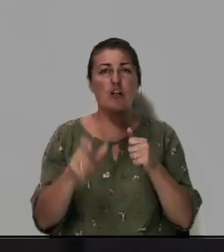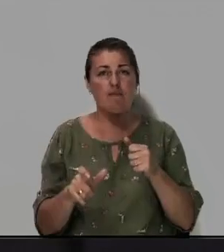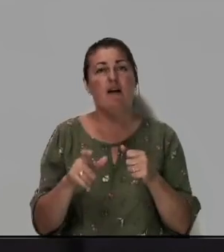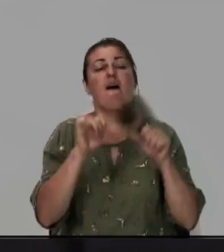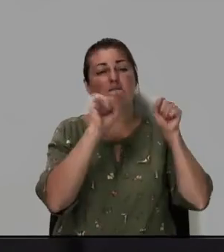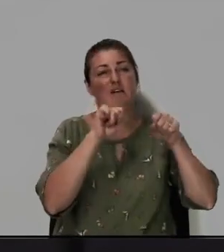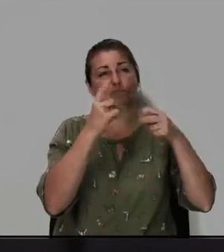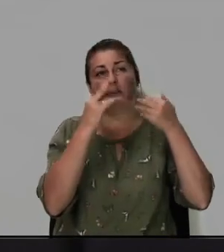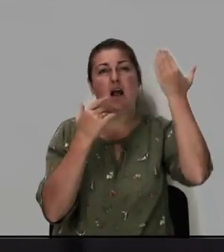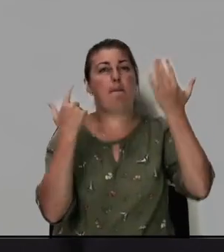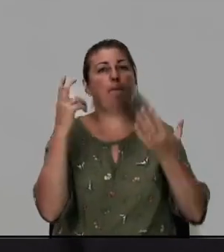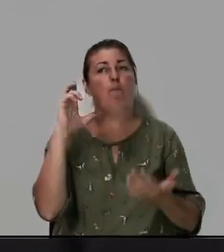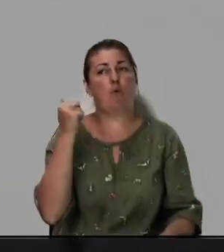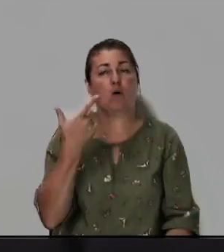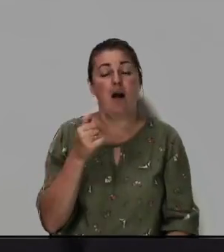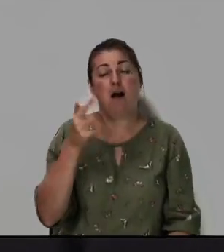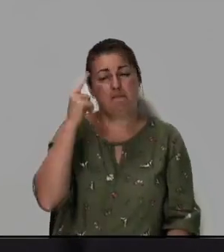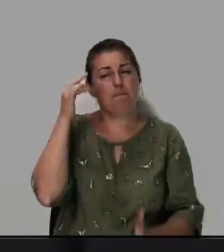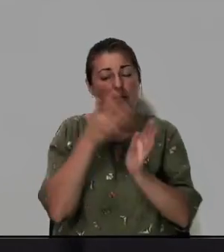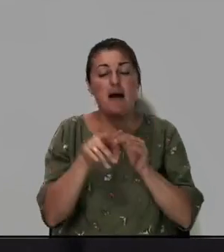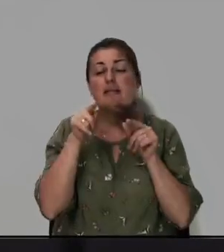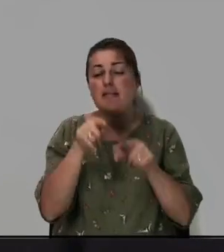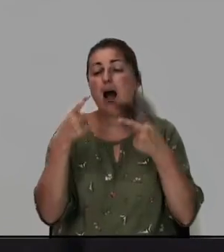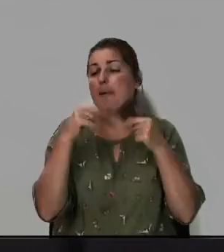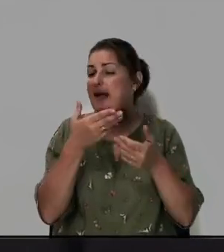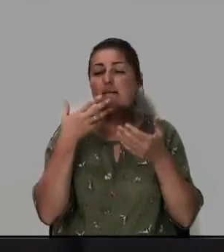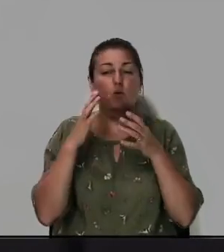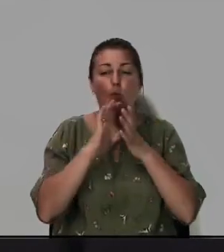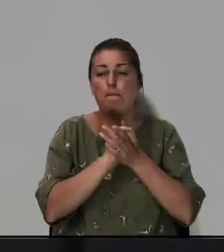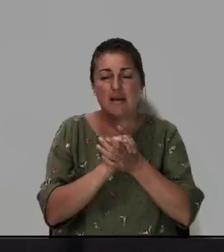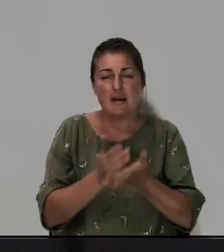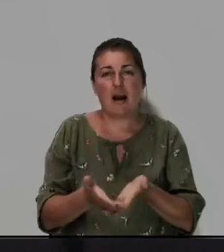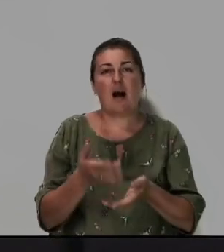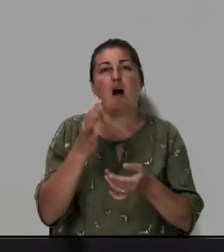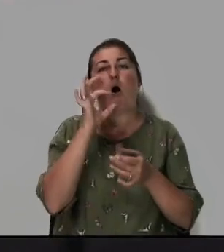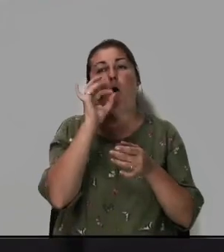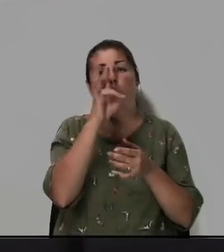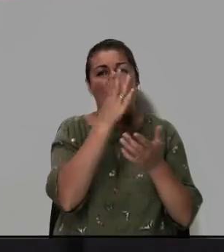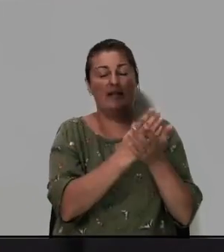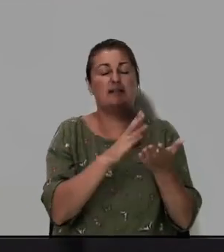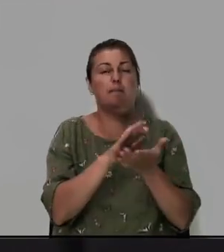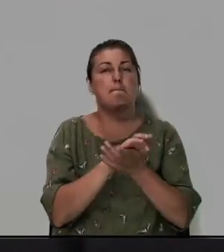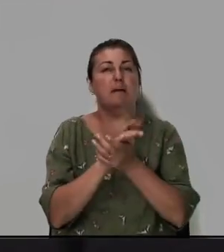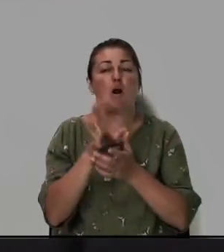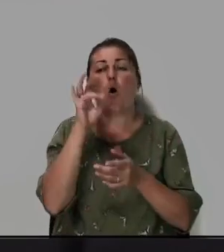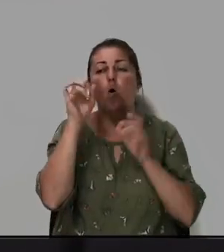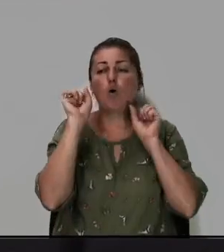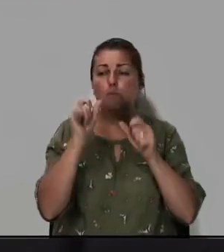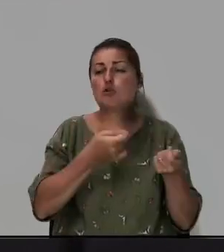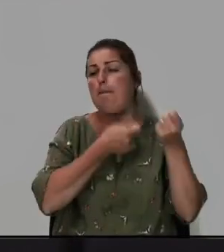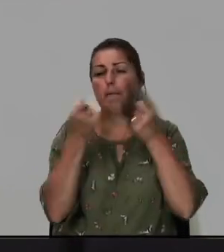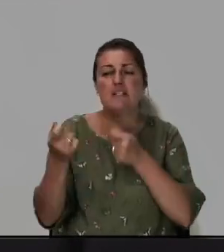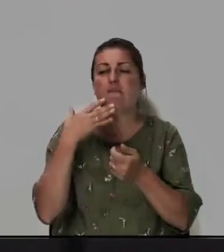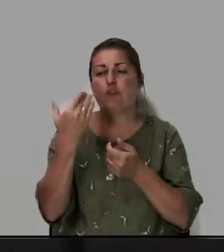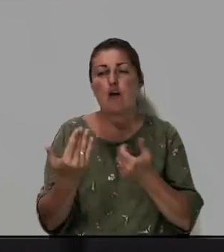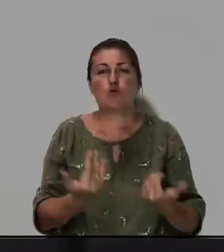возможно для Бога. Понимаете, там, где нету мира, Он есть мир. Он может принести в твоей